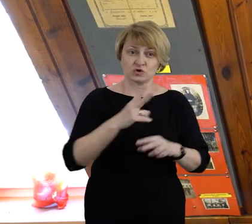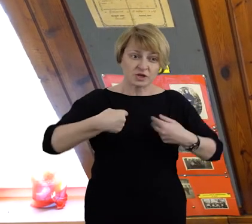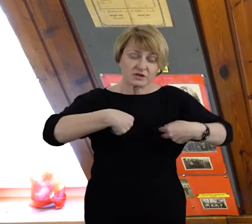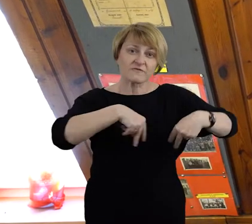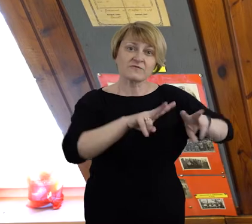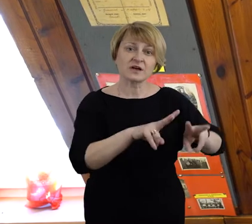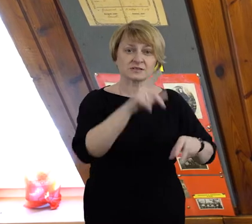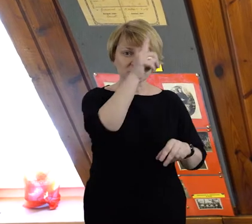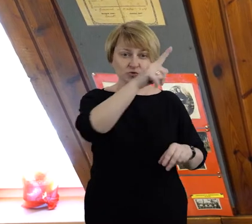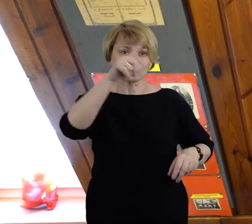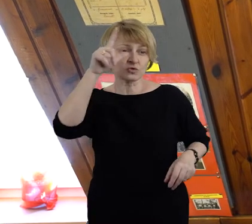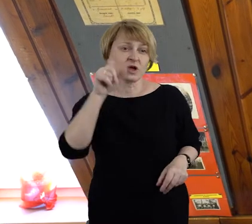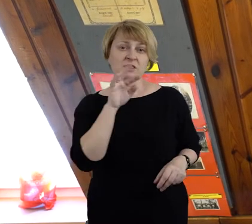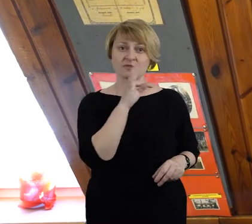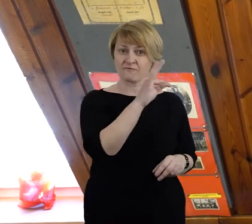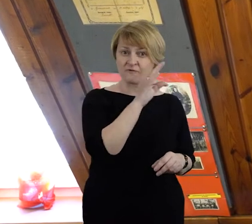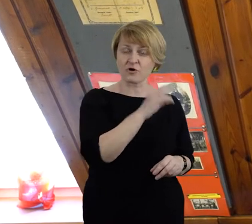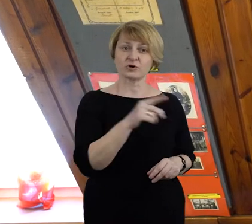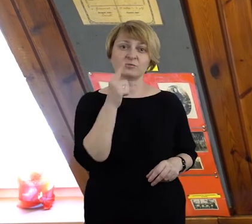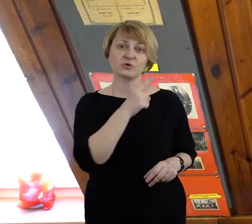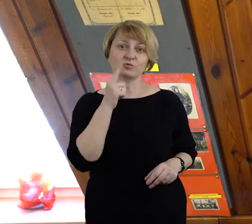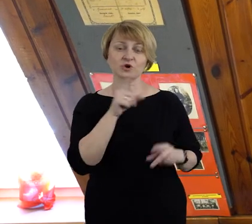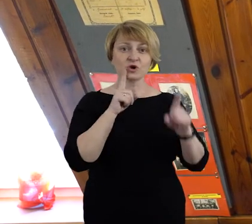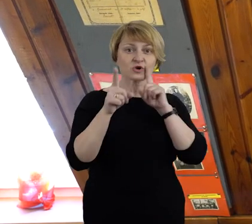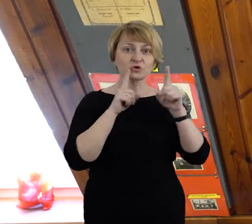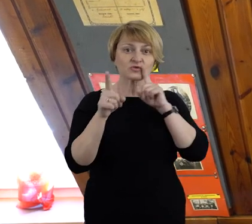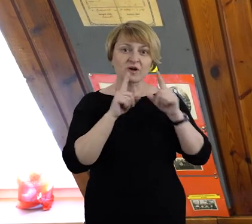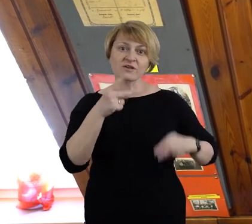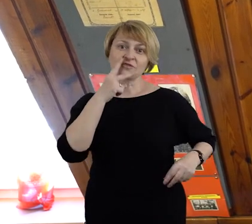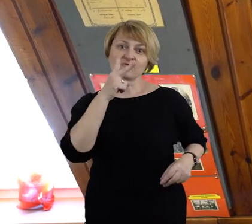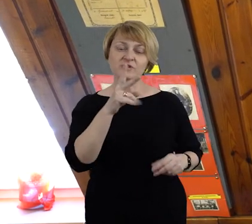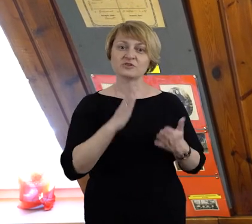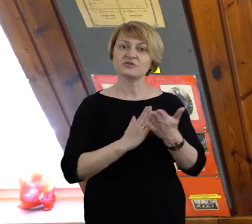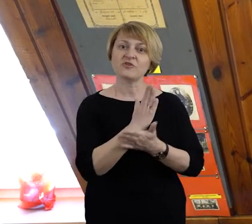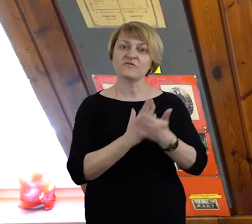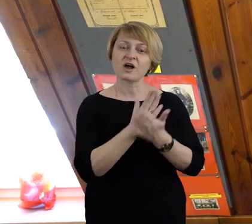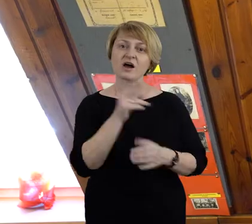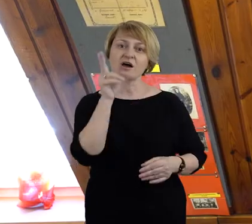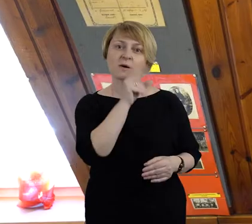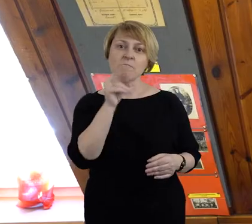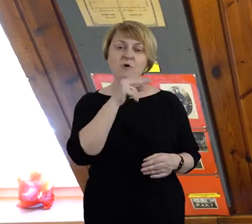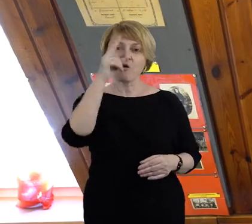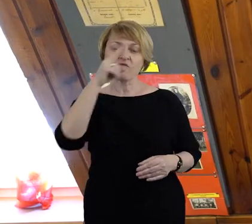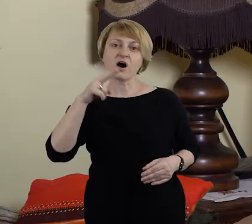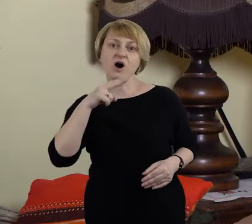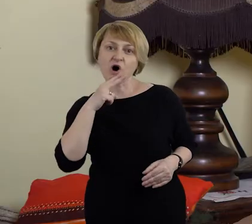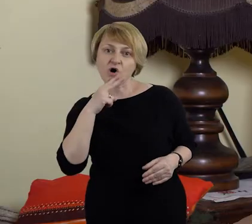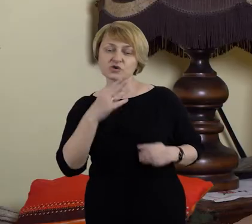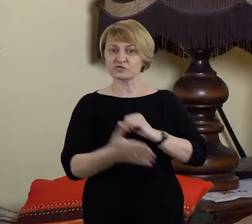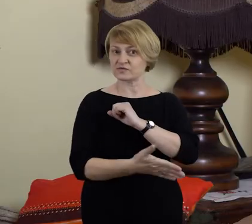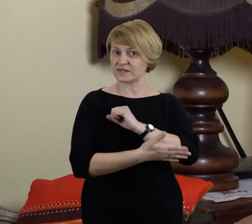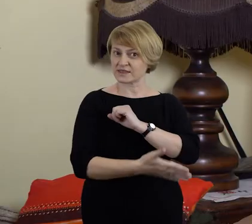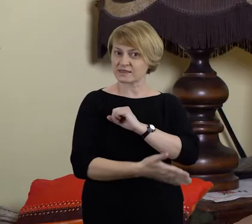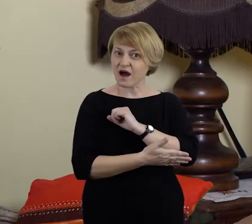wraca, jak się z tymi ludźmi, ich językiem rozmawia, to widać, że ta wiara i mowa ojców, pewne zasady,